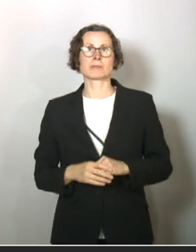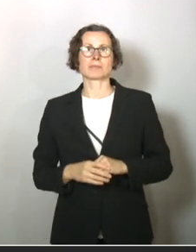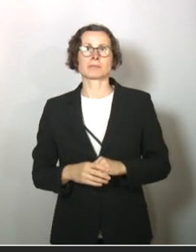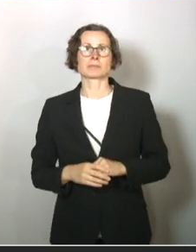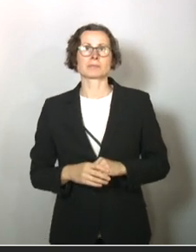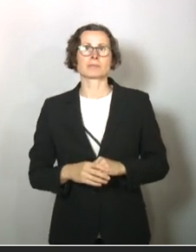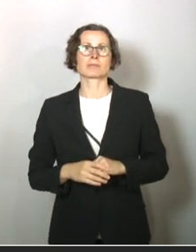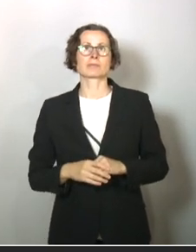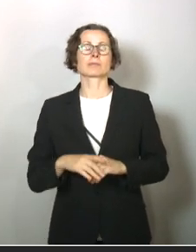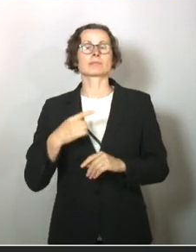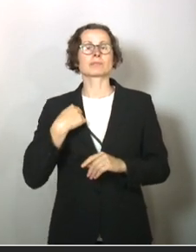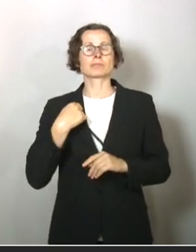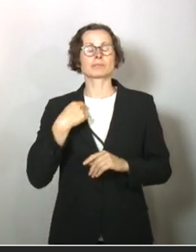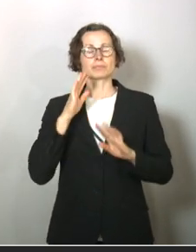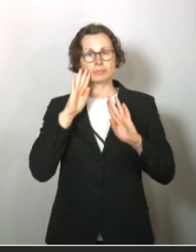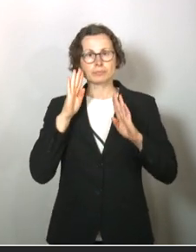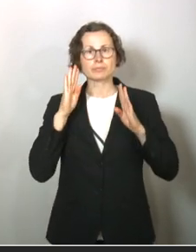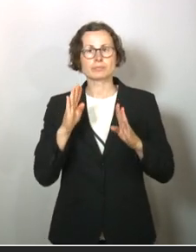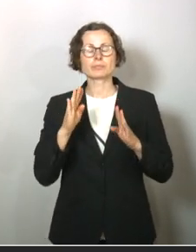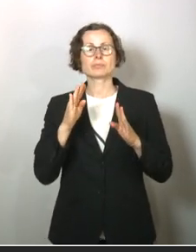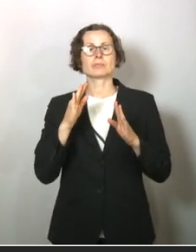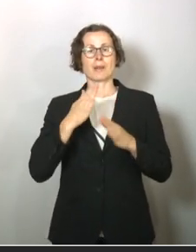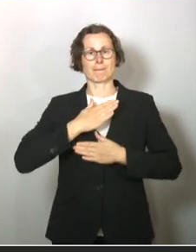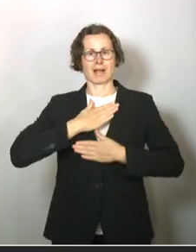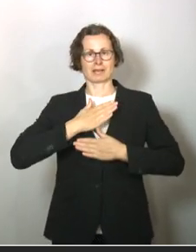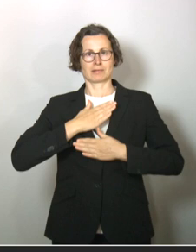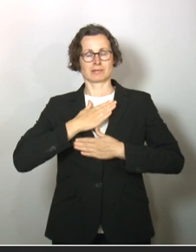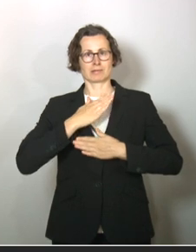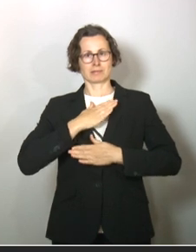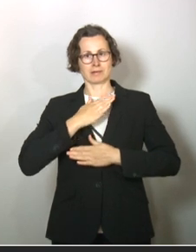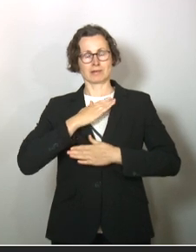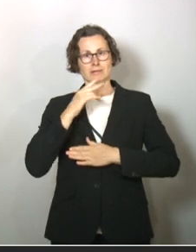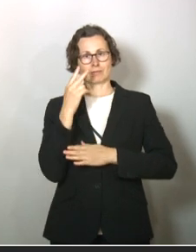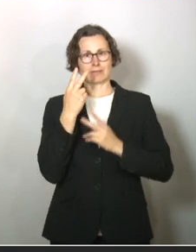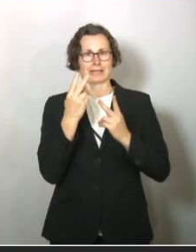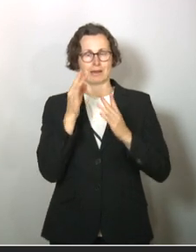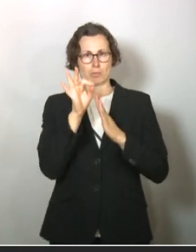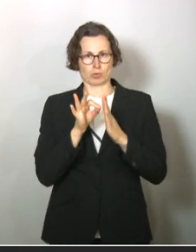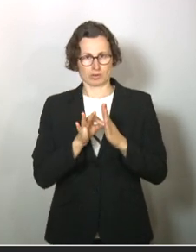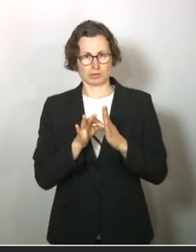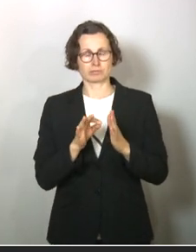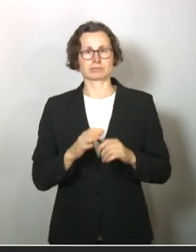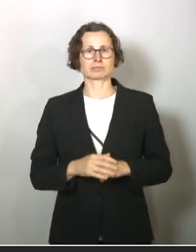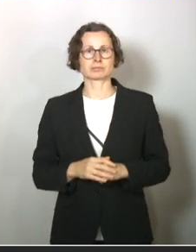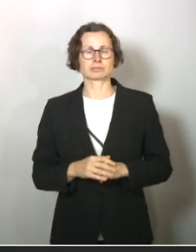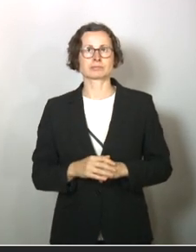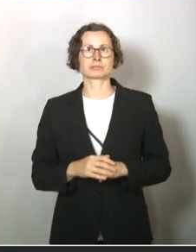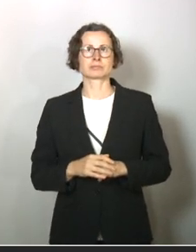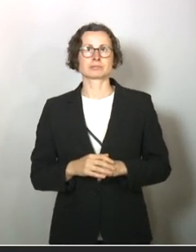Und deswegen konzentriere ich mich auf den in meinen Augen wichtigen Punkt. Ich meine, das